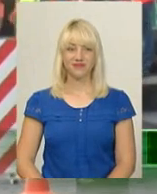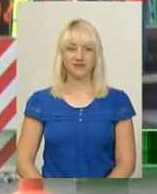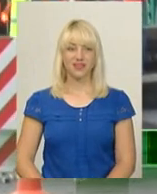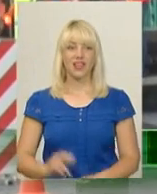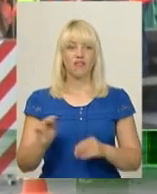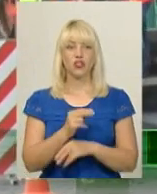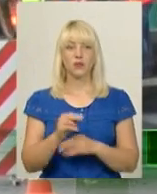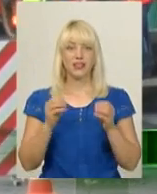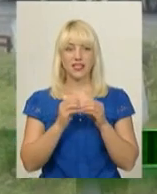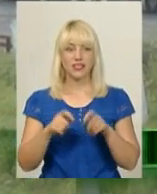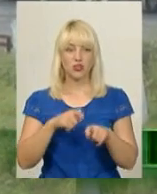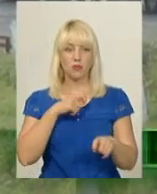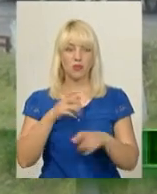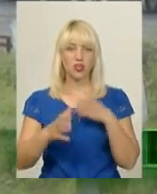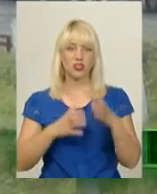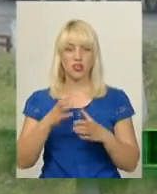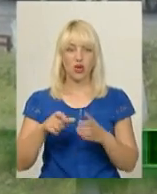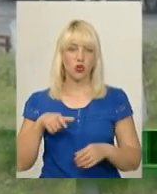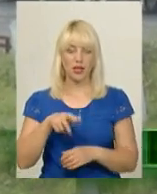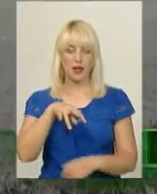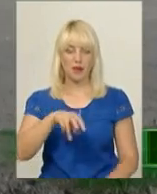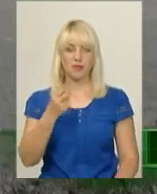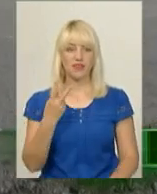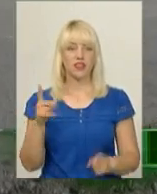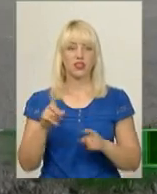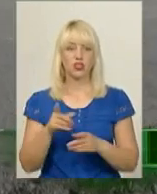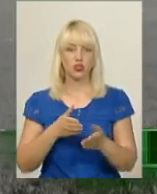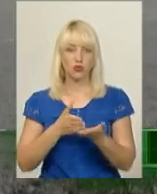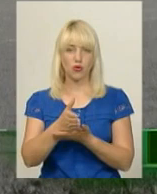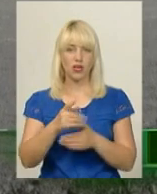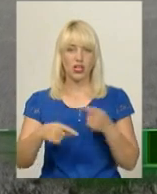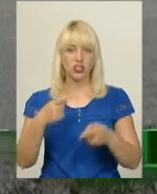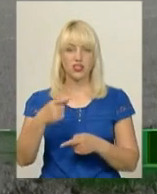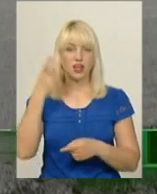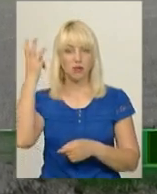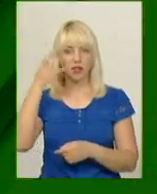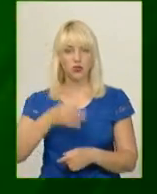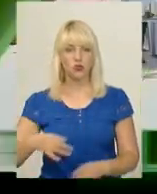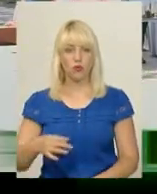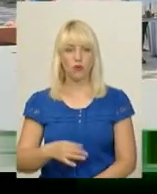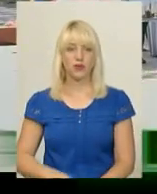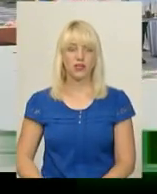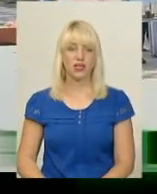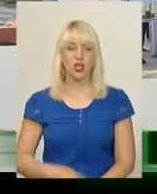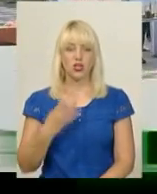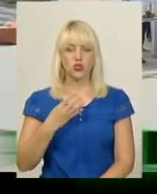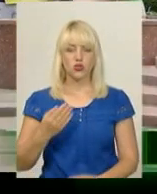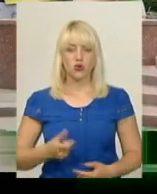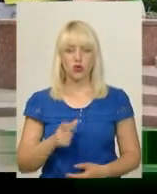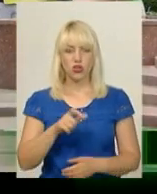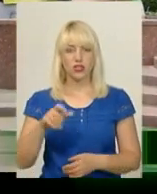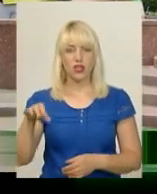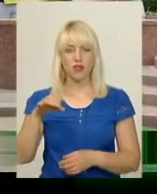Відремонтували 10 кілометрів міжнародної траси М-12, що пролягає через Хмельницьку область. 40 жителів Рівного